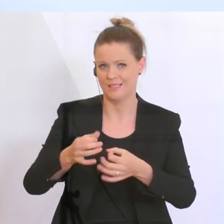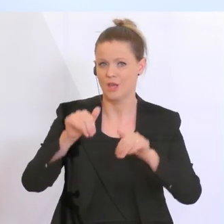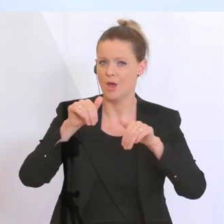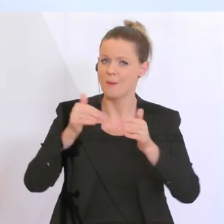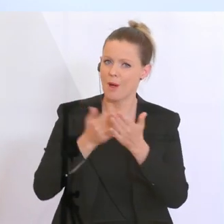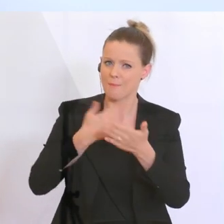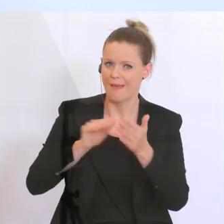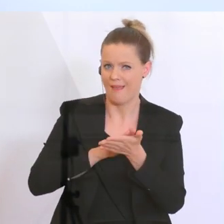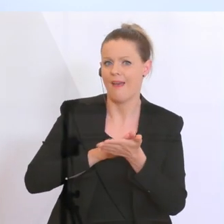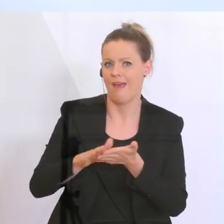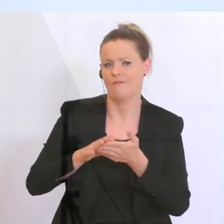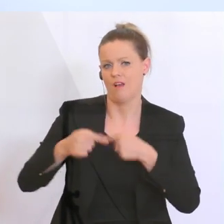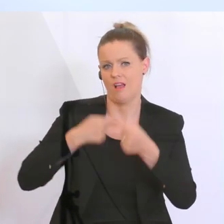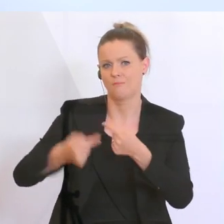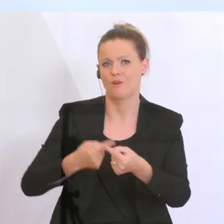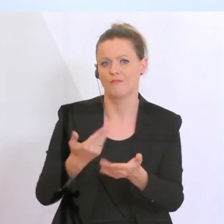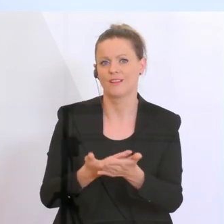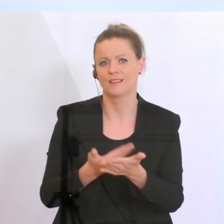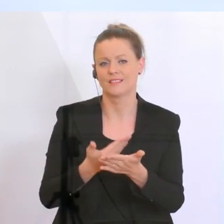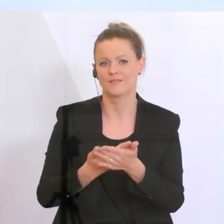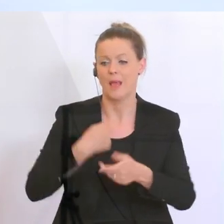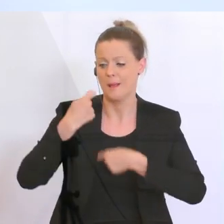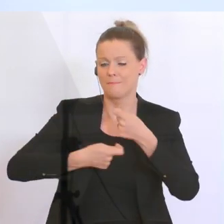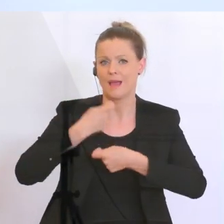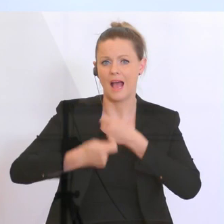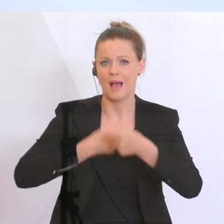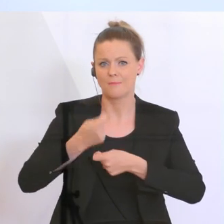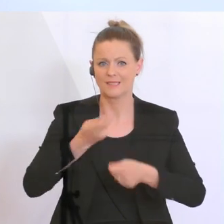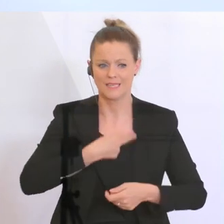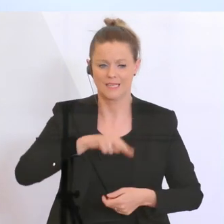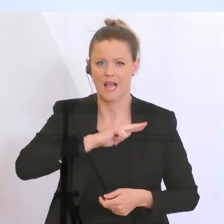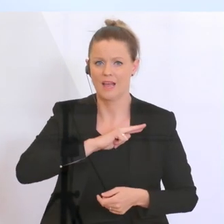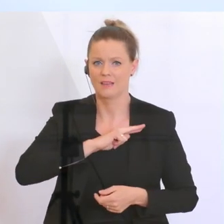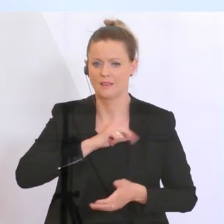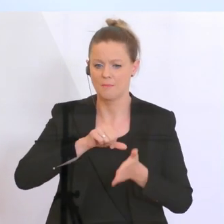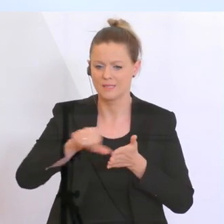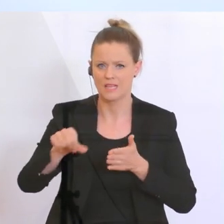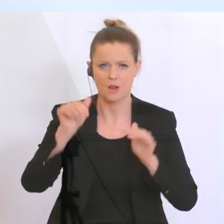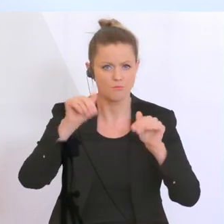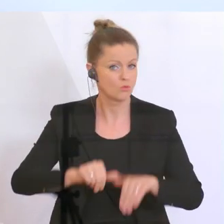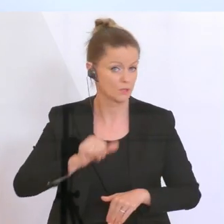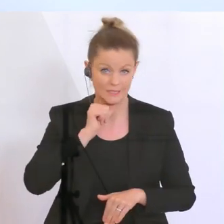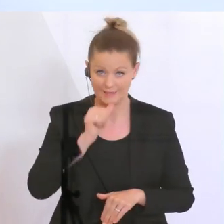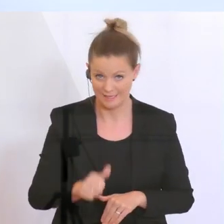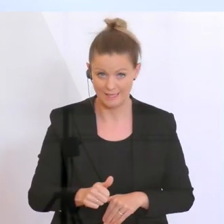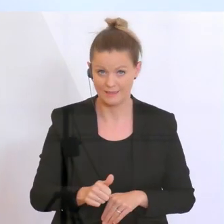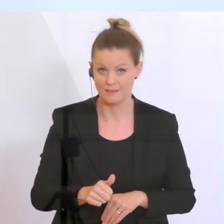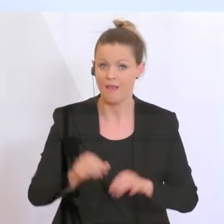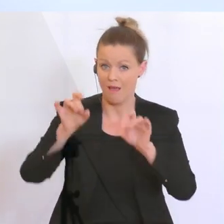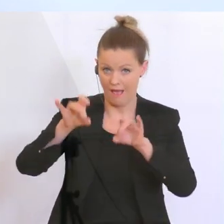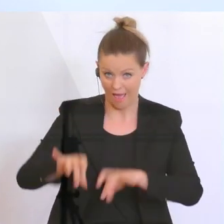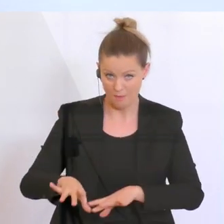vereinfacht werden. Es gibt daher keine Bearbeitungs und Garantieentgelte mehr, die sind entfallen.